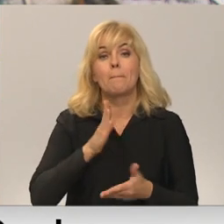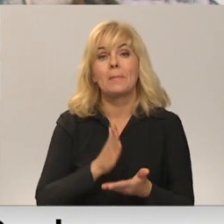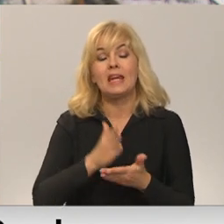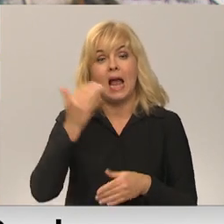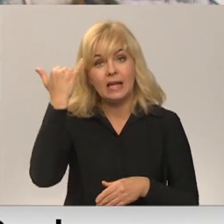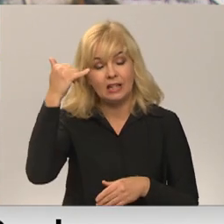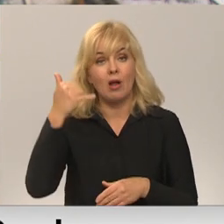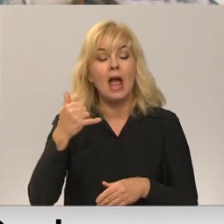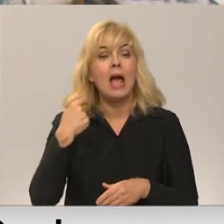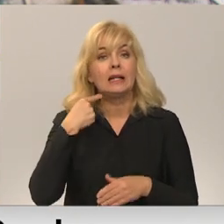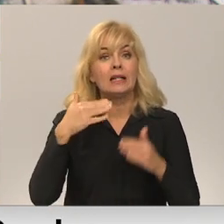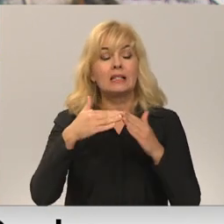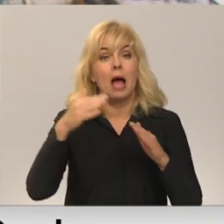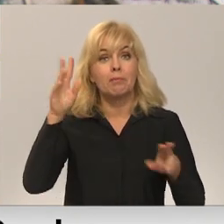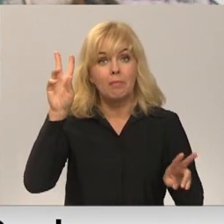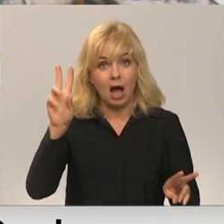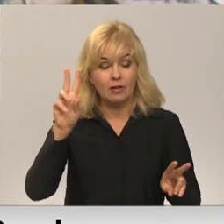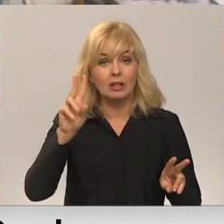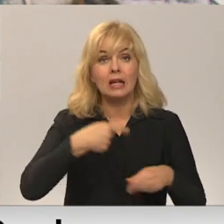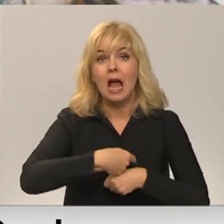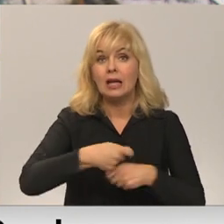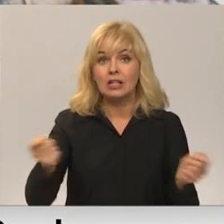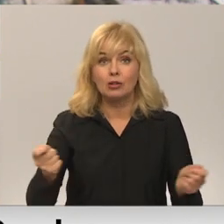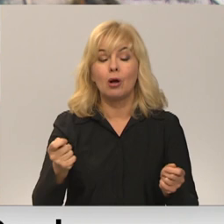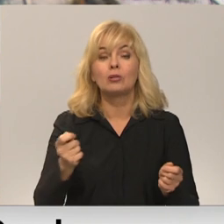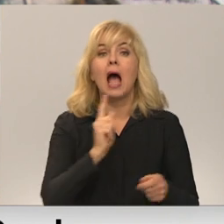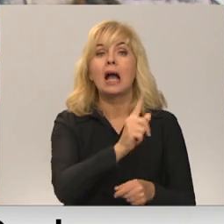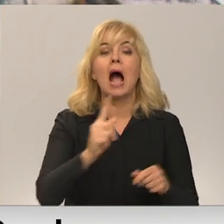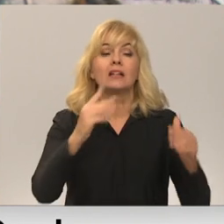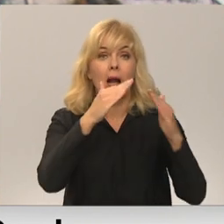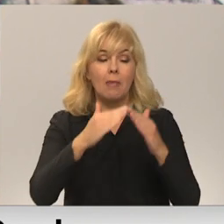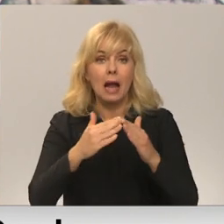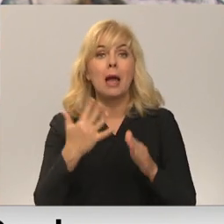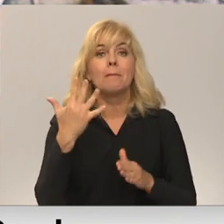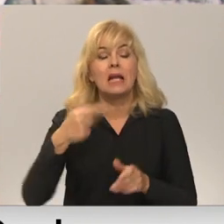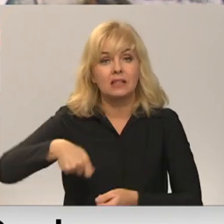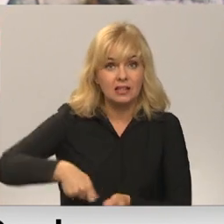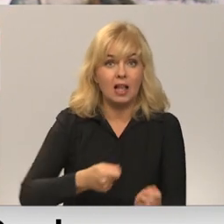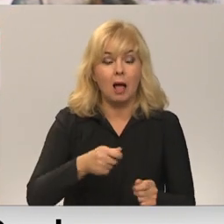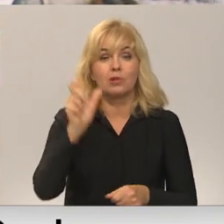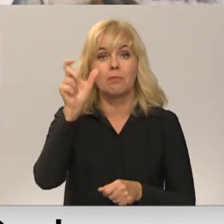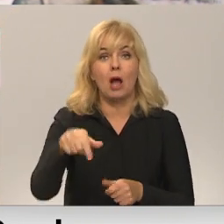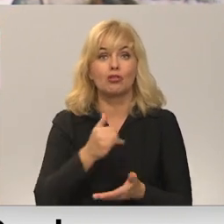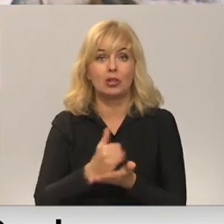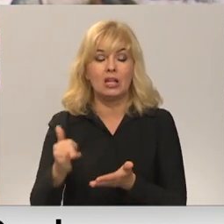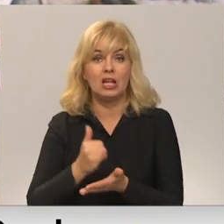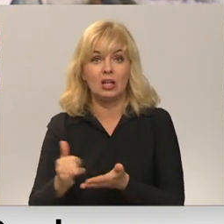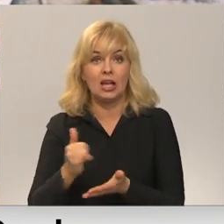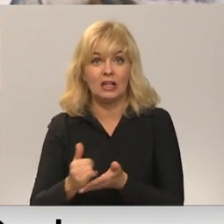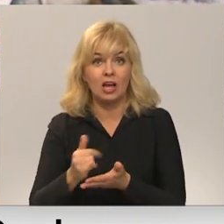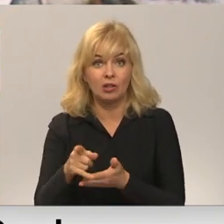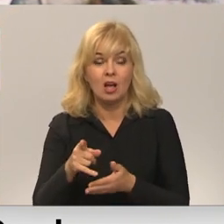Rīgas nama pārvaldīgs izdalīt katrai mājai piecas labstas, lai paši nāk un tīru. Es pieteiktu tos tīrīt, bet